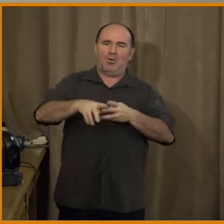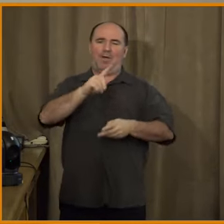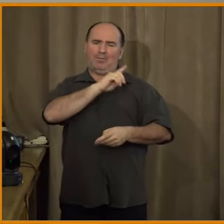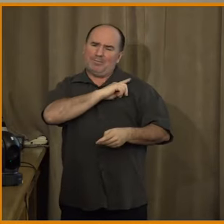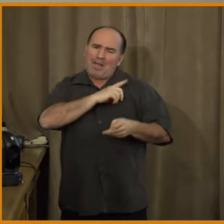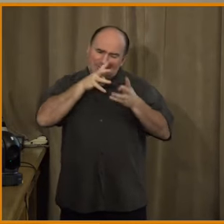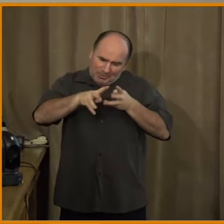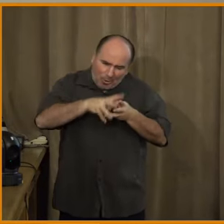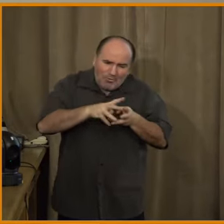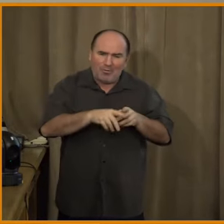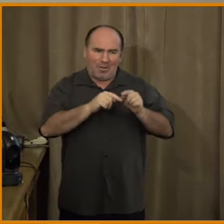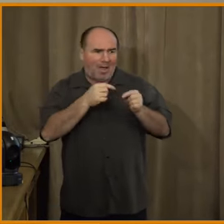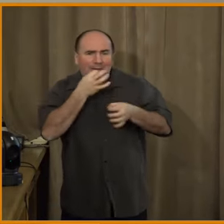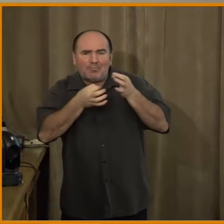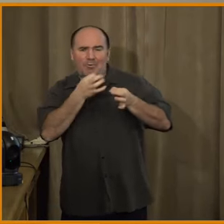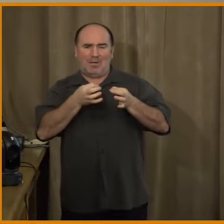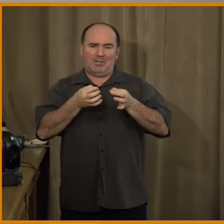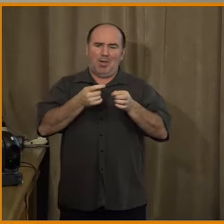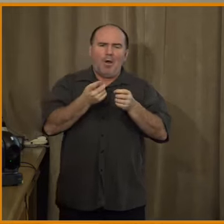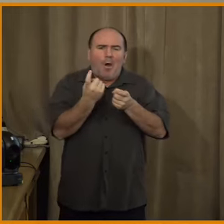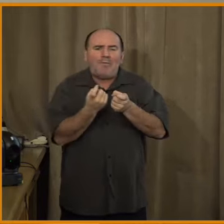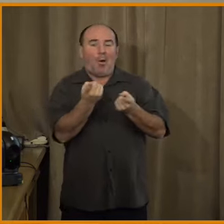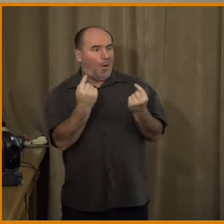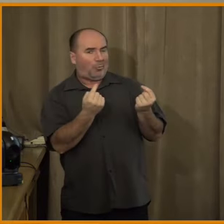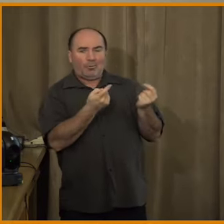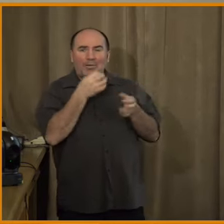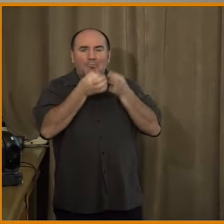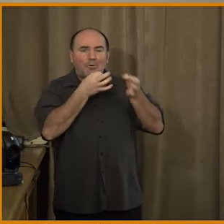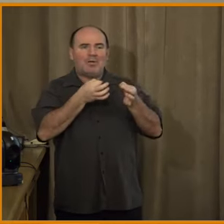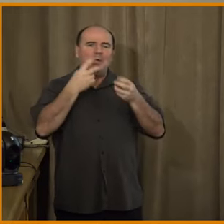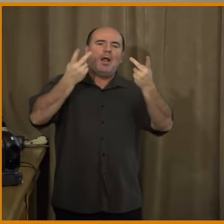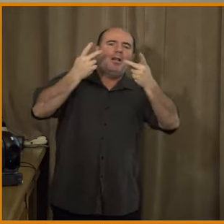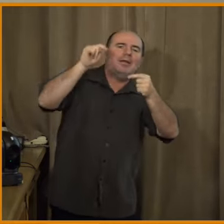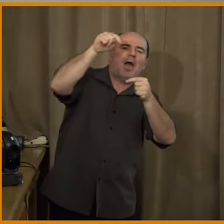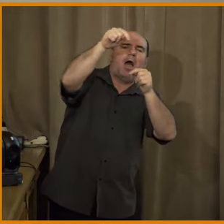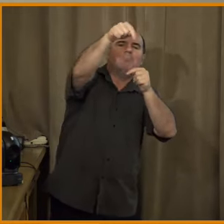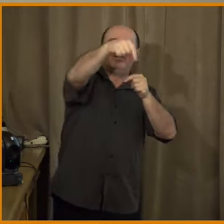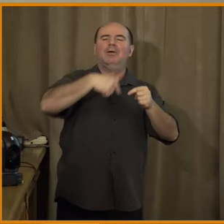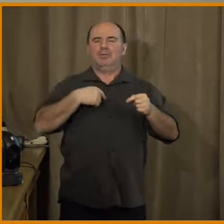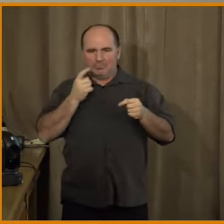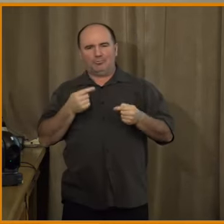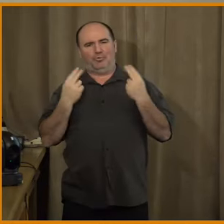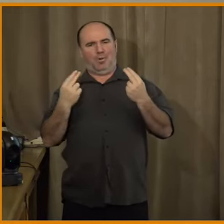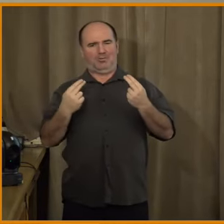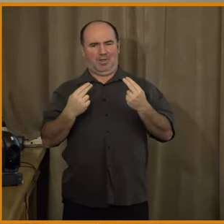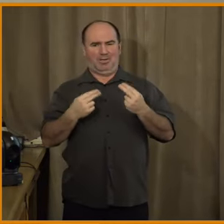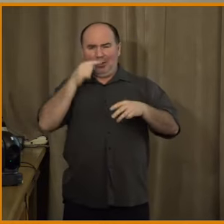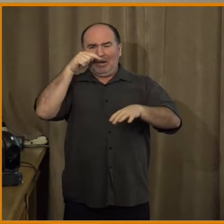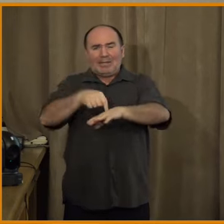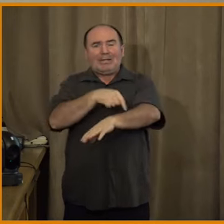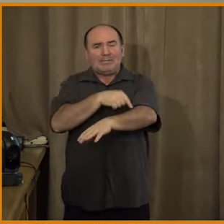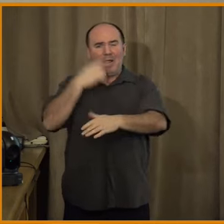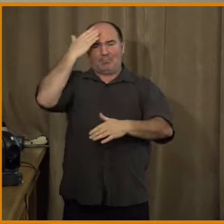ale nemůžeme je rozhodně vinit z toho, že by byly málo kritičtí. Takže ta relevantní